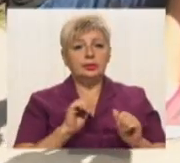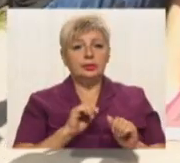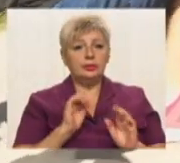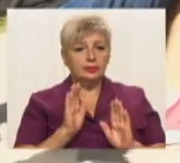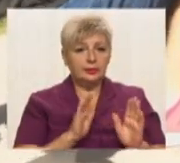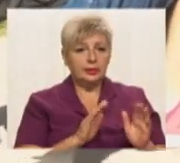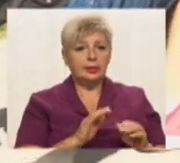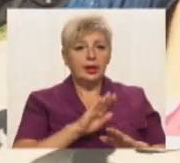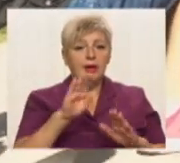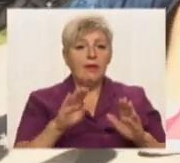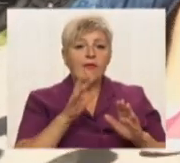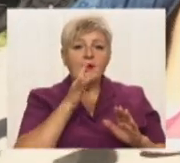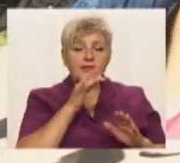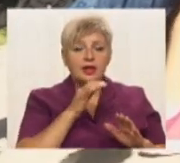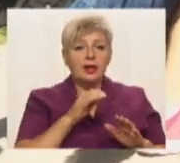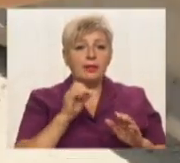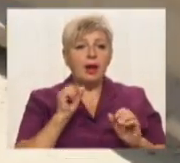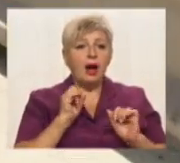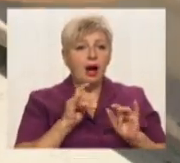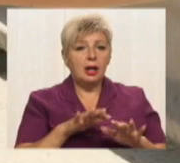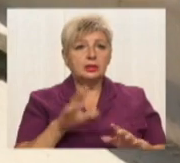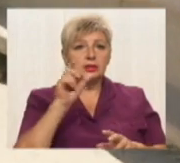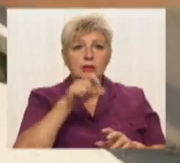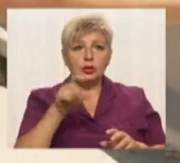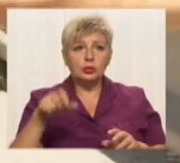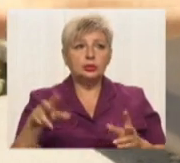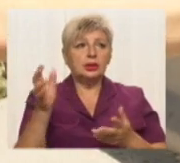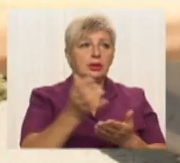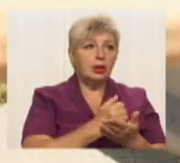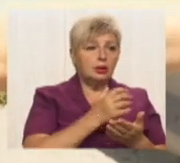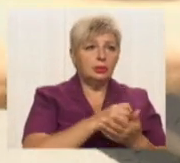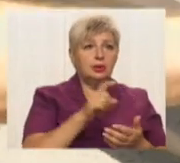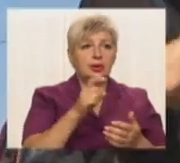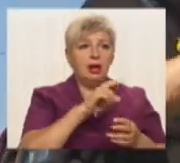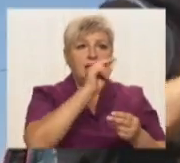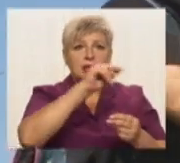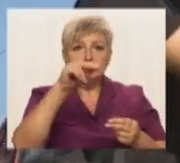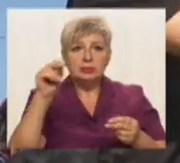Під час акції молоді люди знаходили написи з рекламою наркотиків і зафарбовували їх.